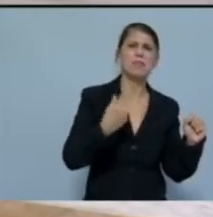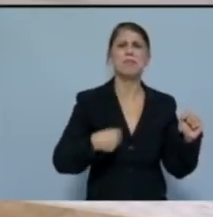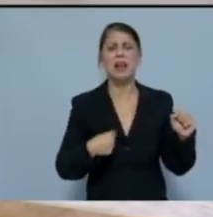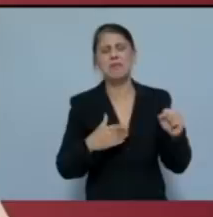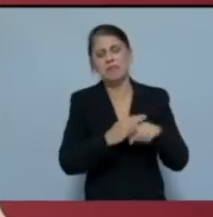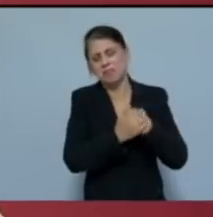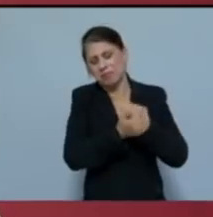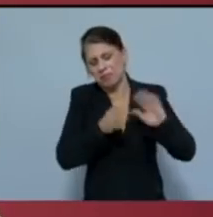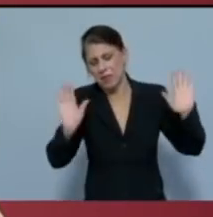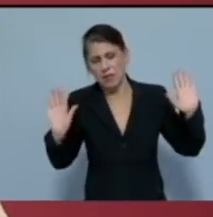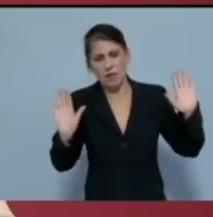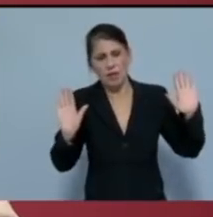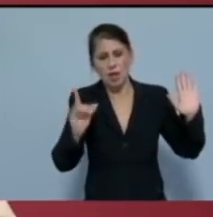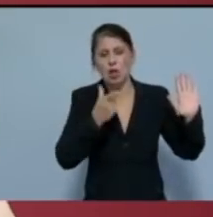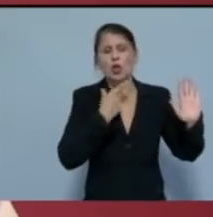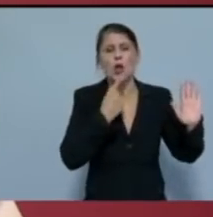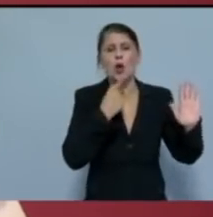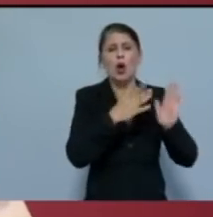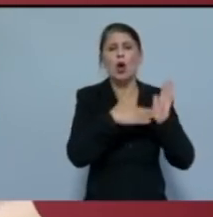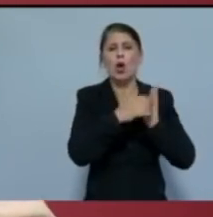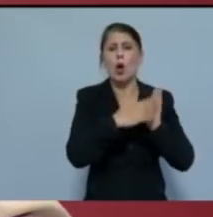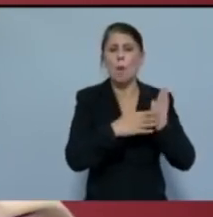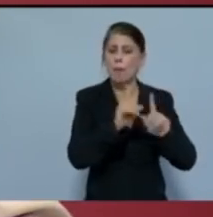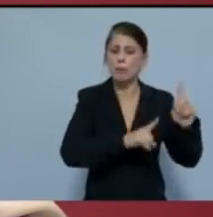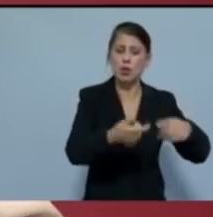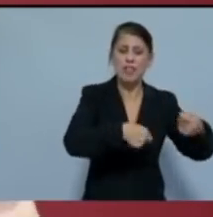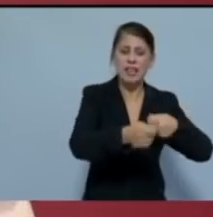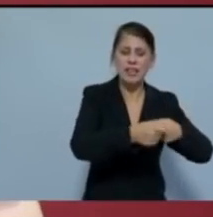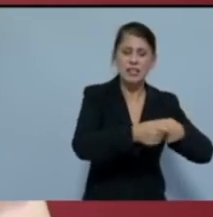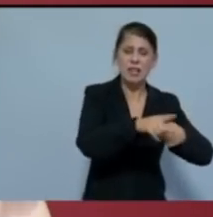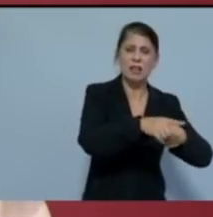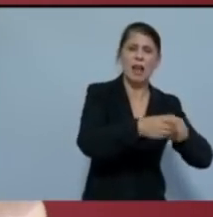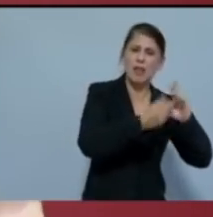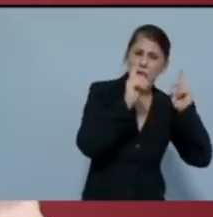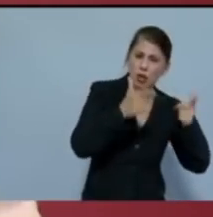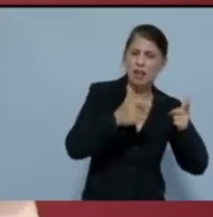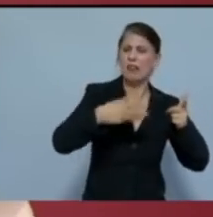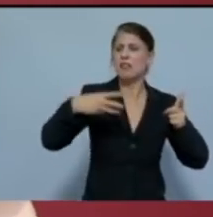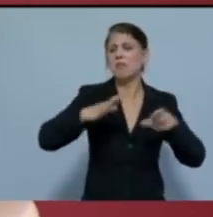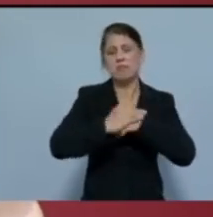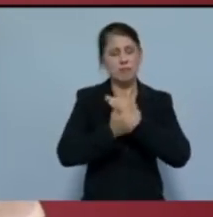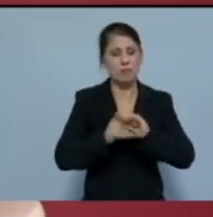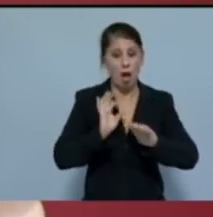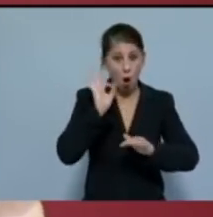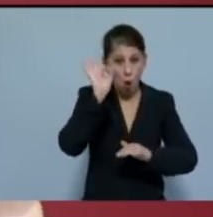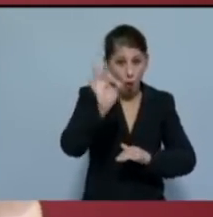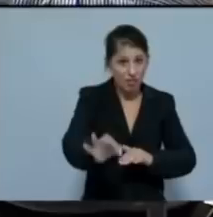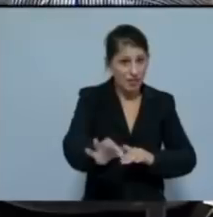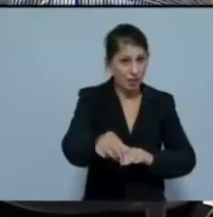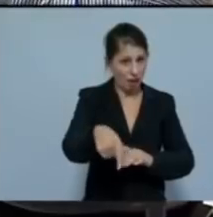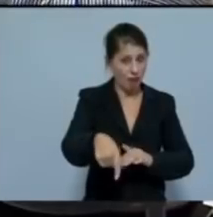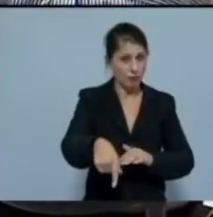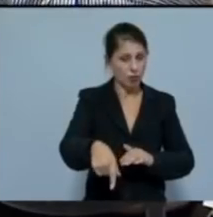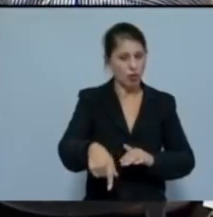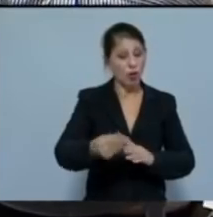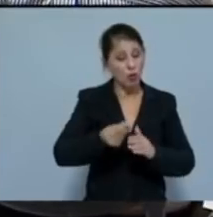ανεξάρτητα από το χρώμα του πολιτικού διαχειριστή της, οδηγεί νομοτελειακά σε περαιτέρω